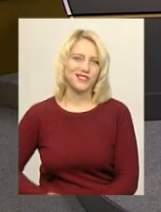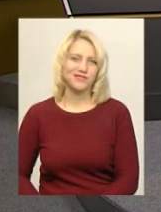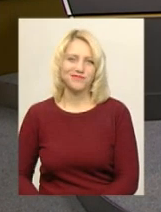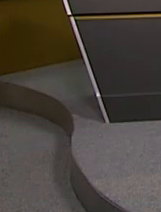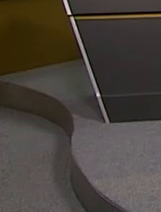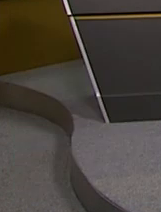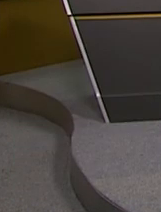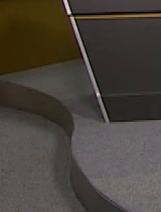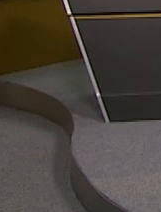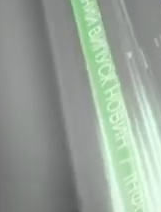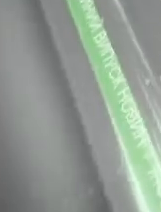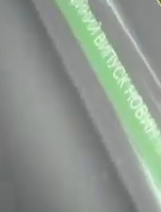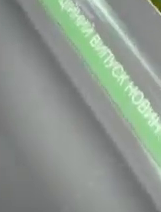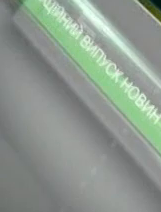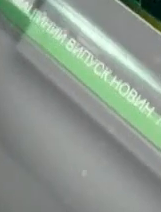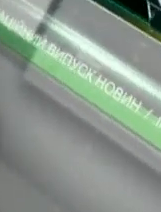Побачимось!